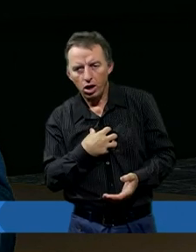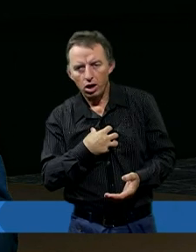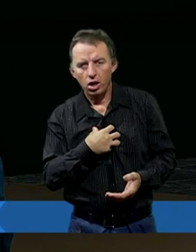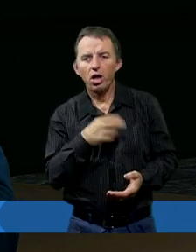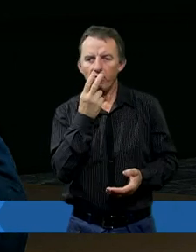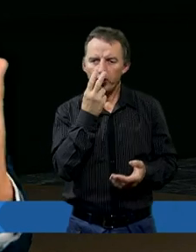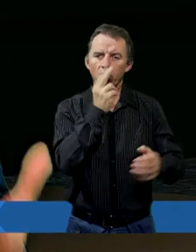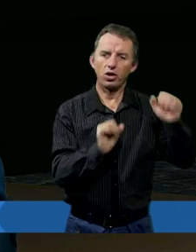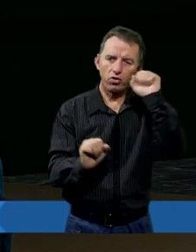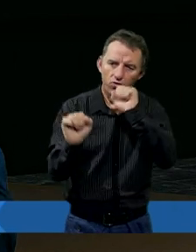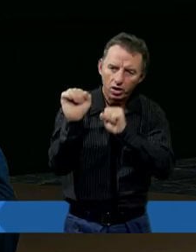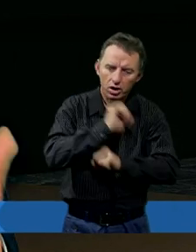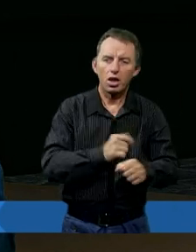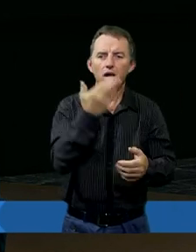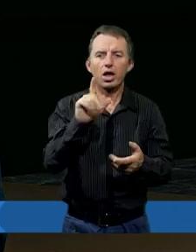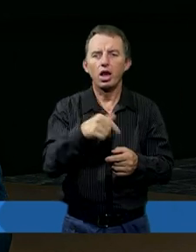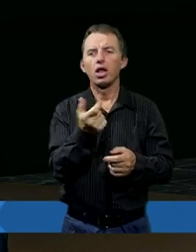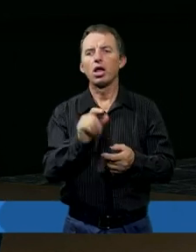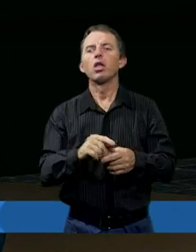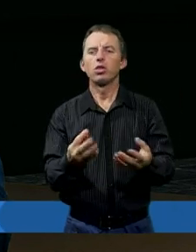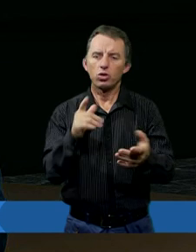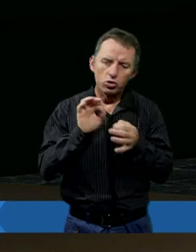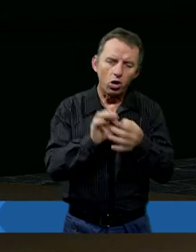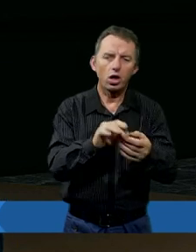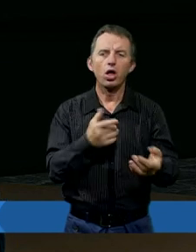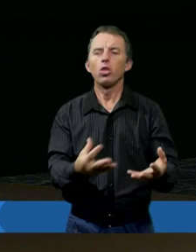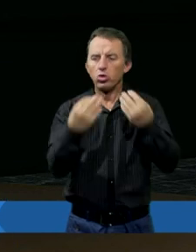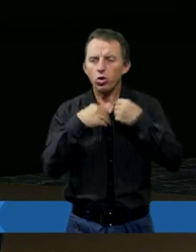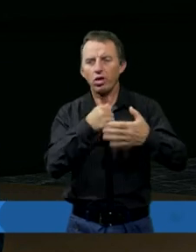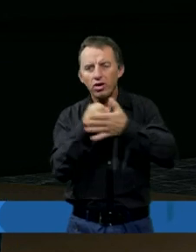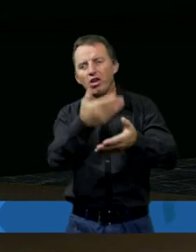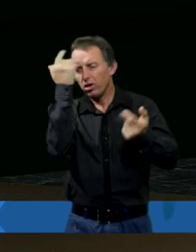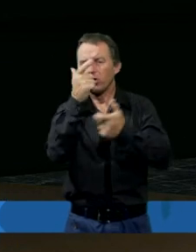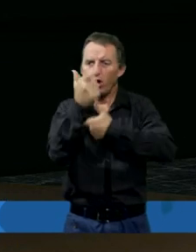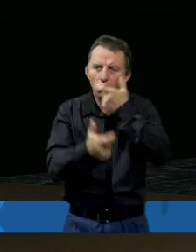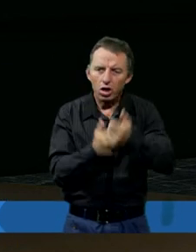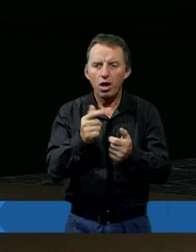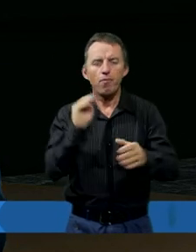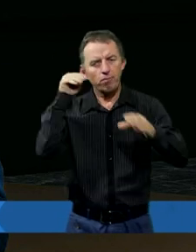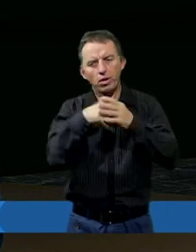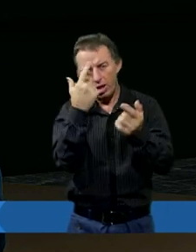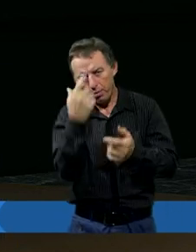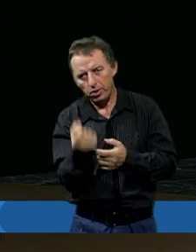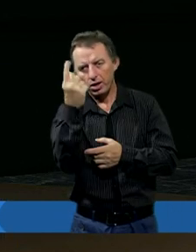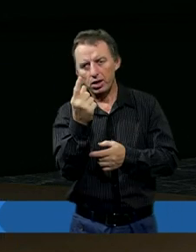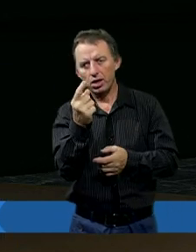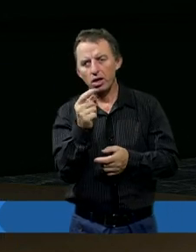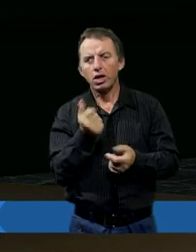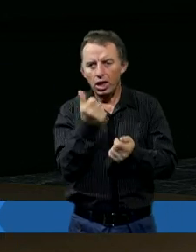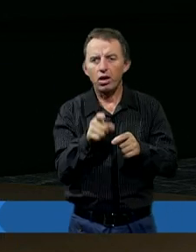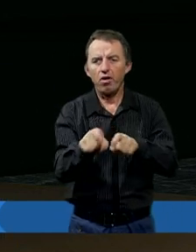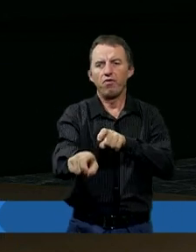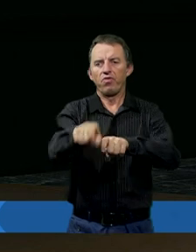ćwiczyliśmy kilkanaście razy i ciągle dostawałem i nie wiedziałem, co zrobić. I w końcu wpadłem na taką myśl, że kiedy będę się